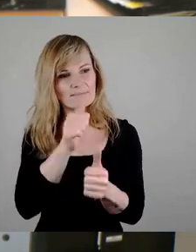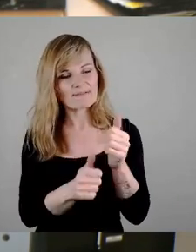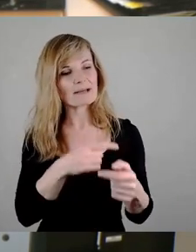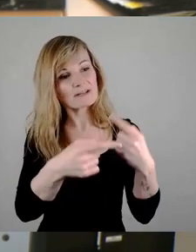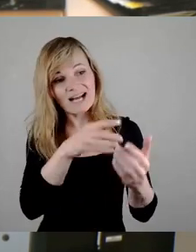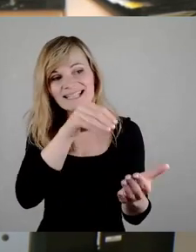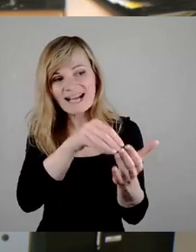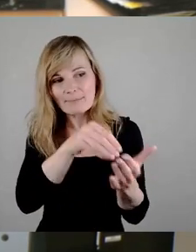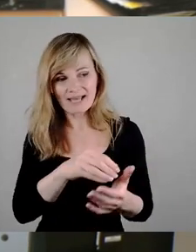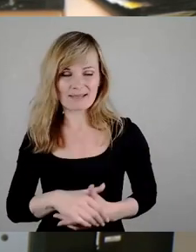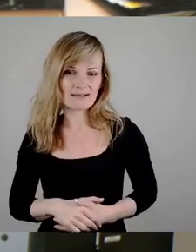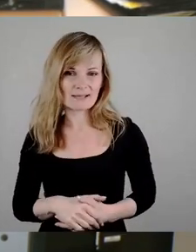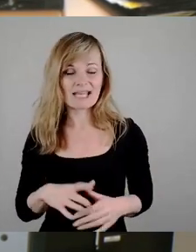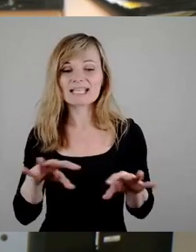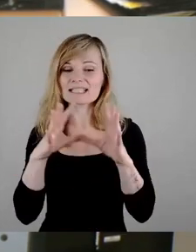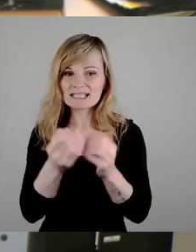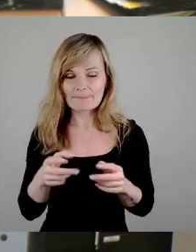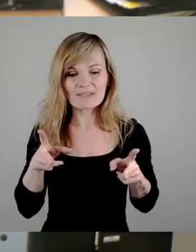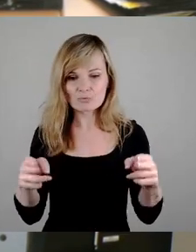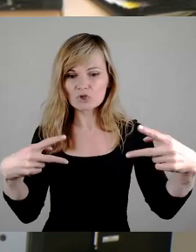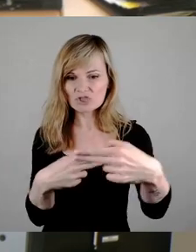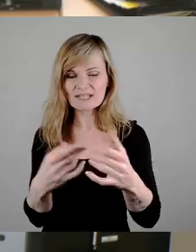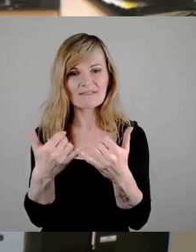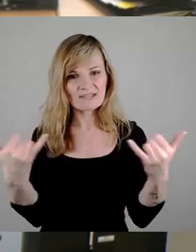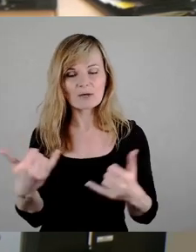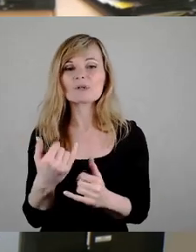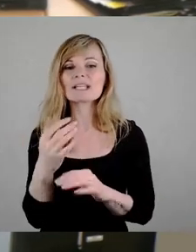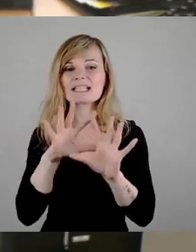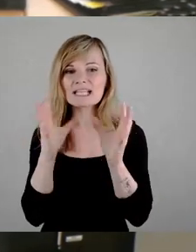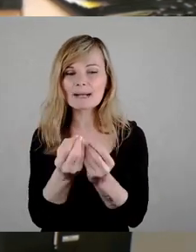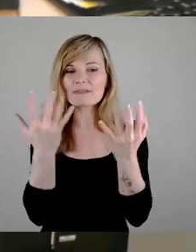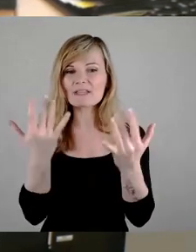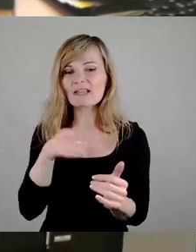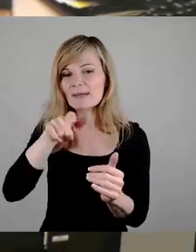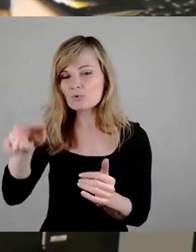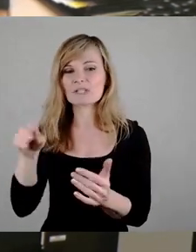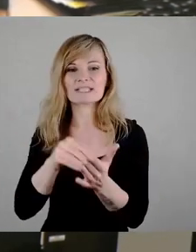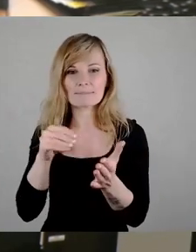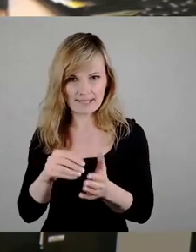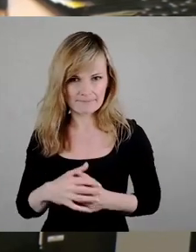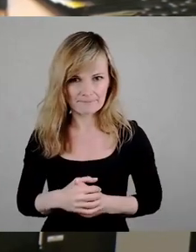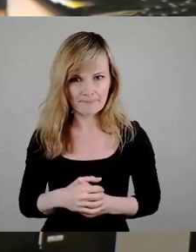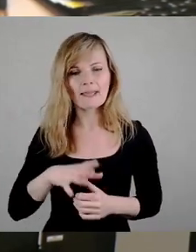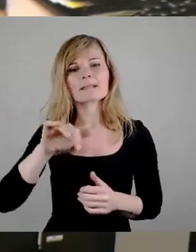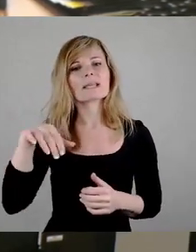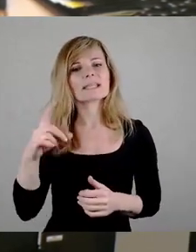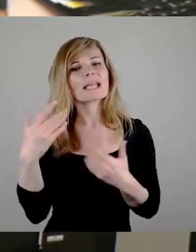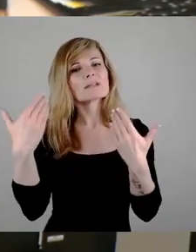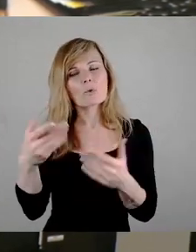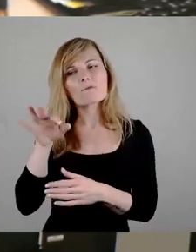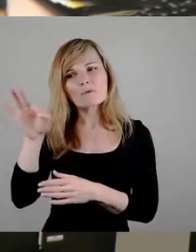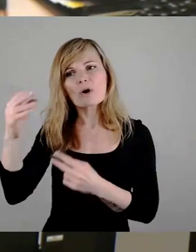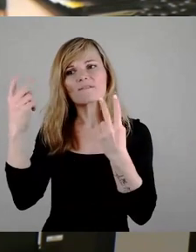wie insgesamt der Zuschnitt dort ist und wie viele Player am Start sind. Und es geht der SPD, das glaube ich, oder so habe ich es immer verstanden, vor allen Dingen um den Teil